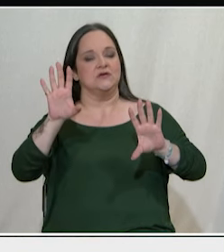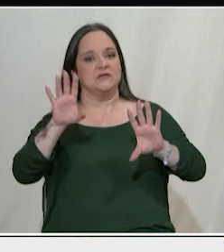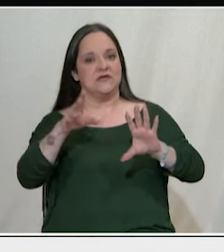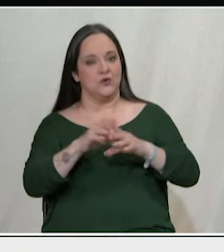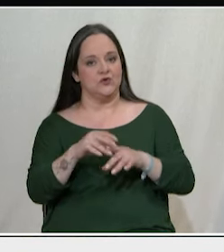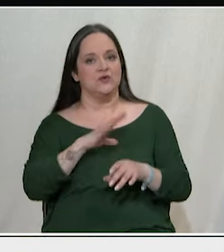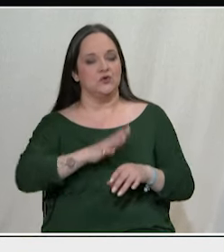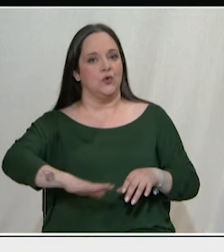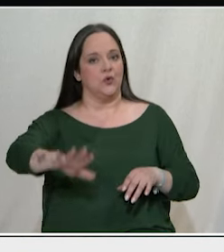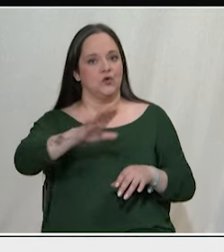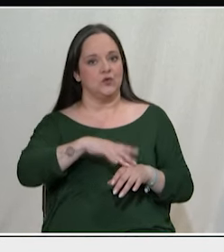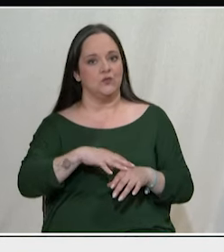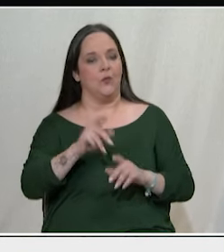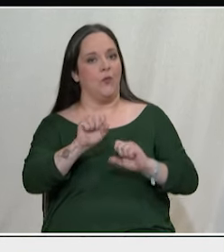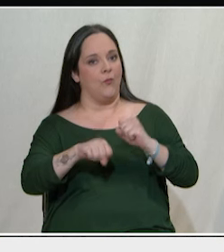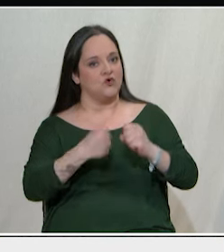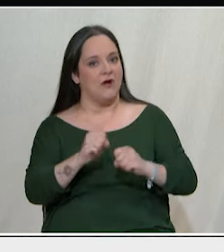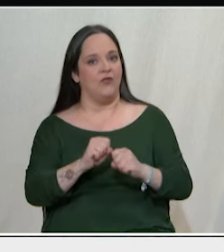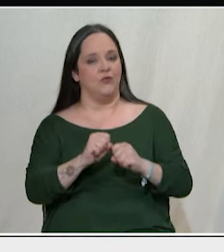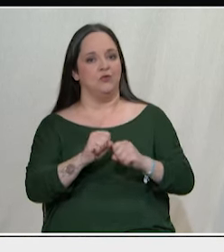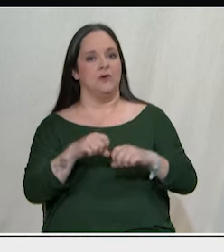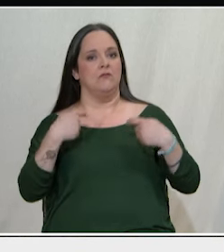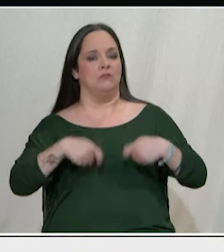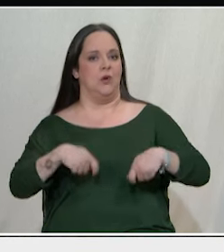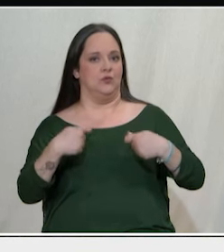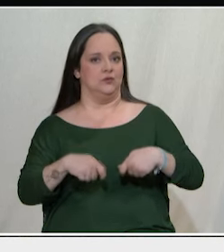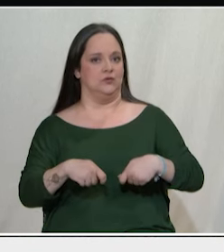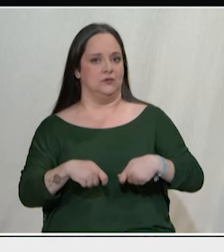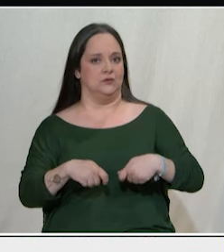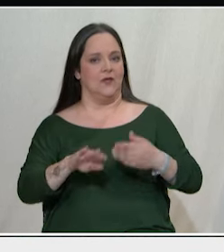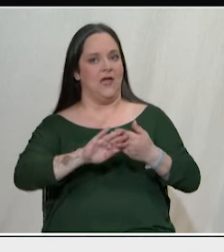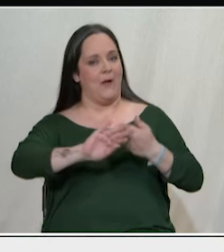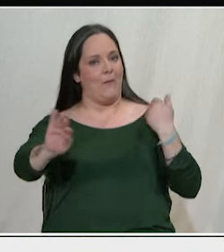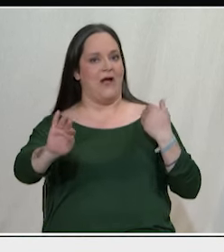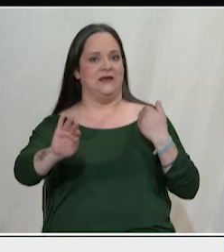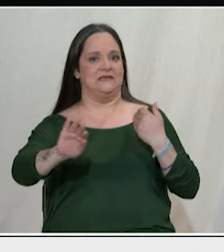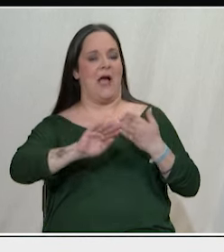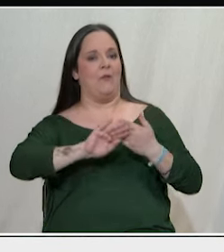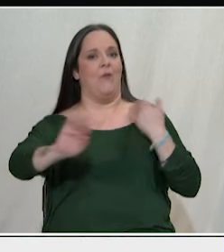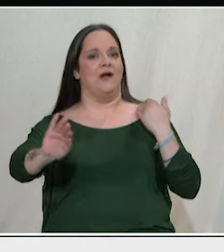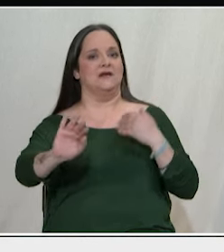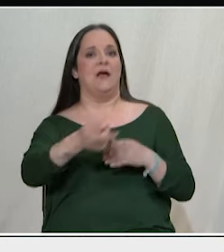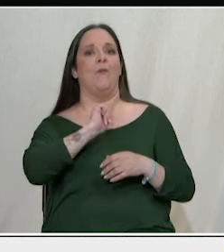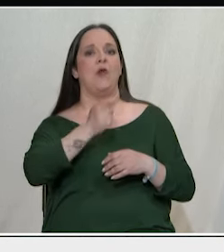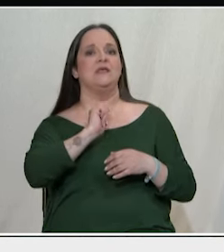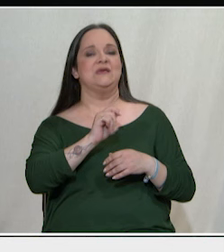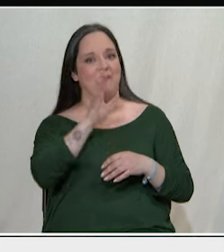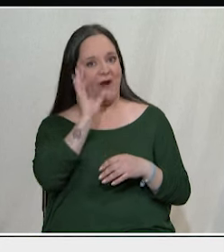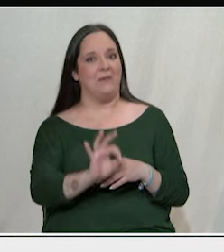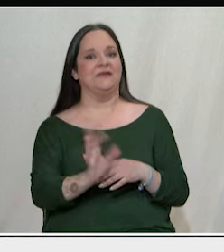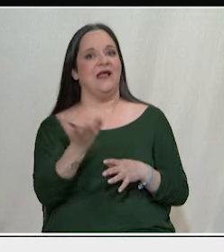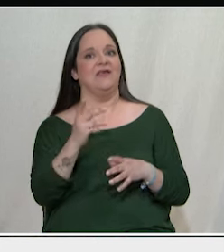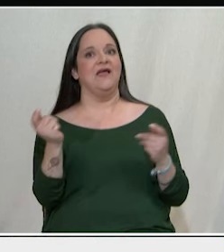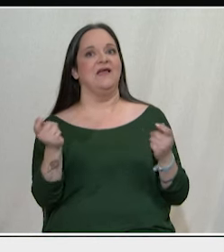που κάνουν οι αστικές δυνάμεις αποξένωσης του κόσμου από την πολιτική με την ουσιαστική έννοια, δηλαδή της ενεργούς